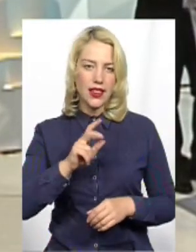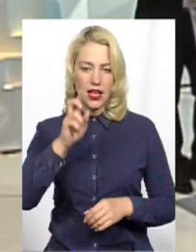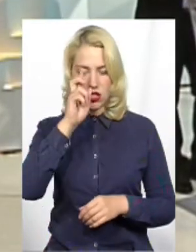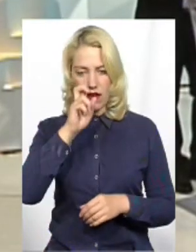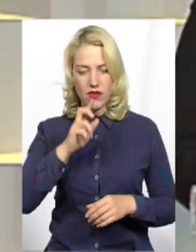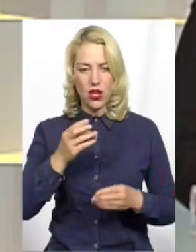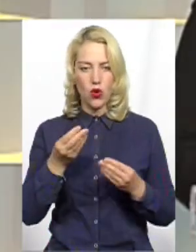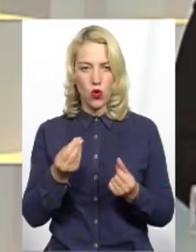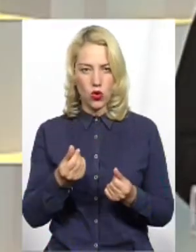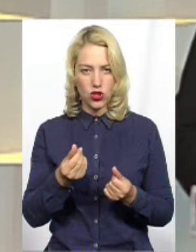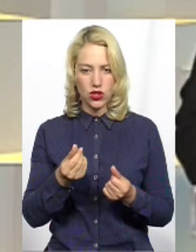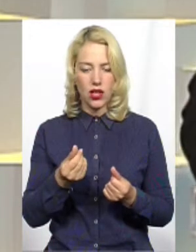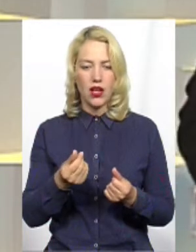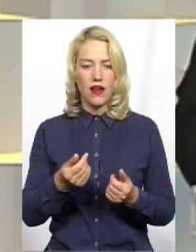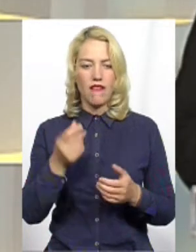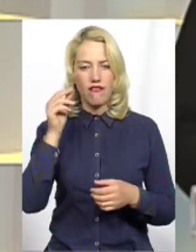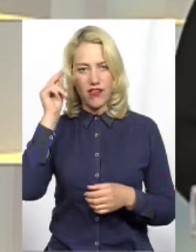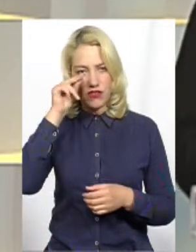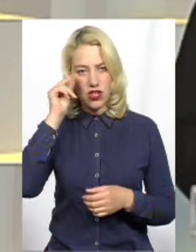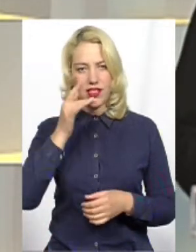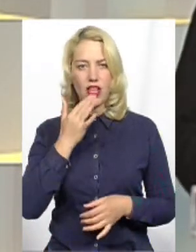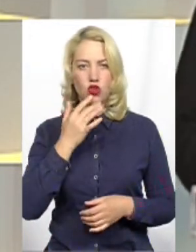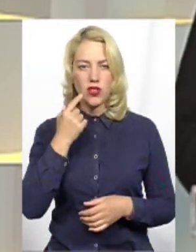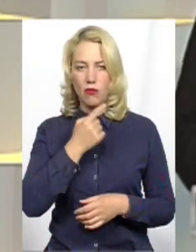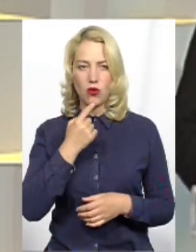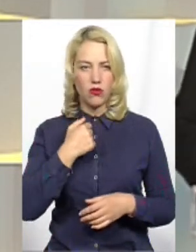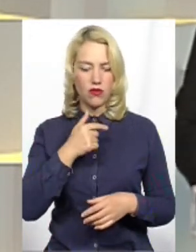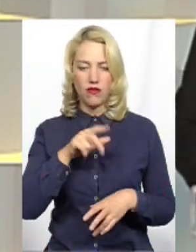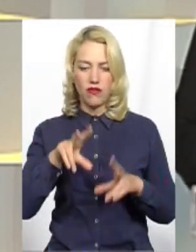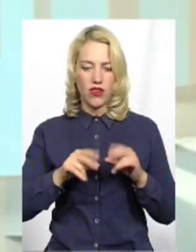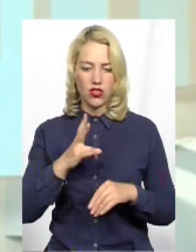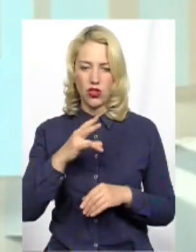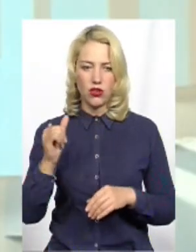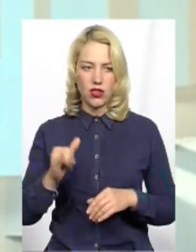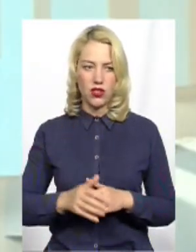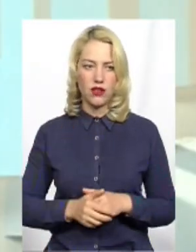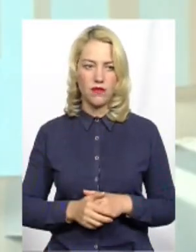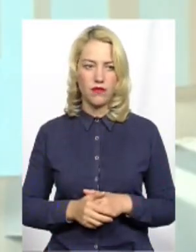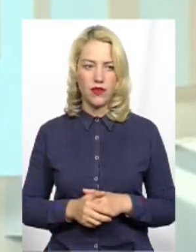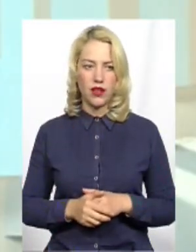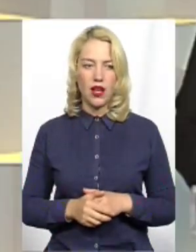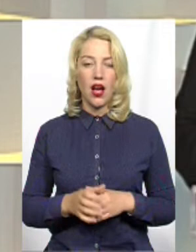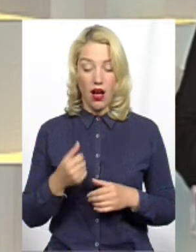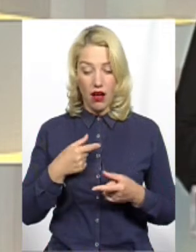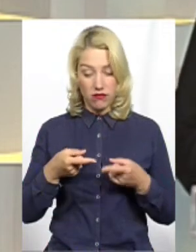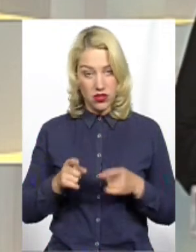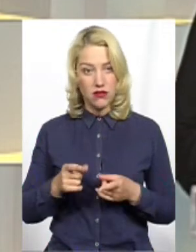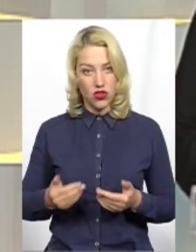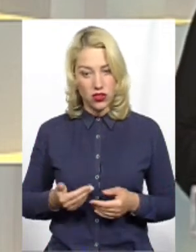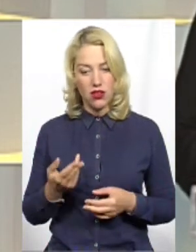кошт вивчати іноземну мову? Вважаю, що ні. А насправді так? У вільний відповідний час.